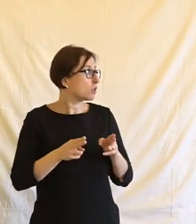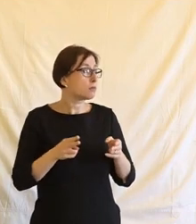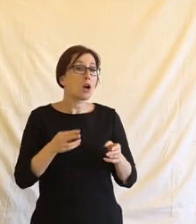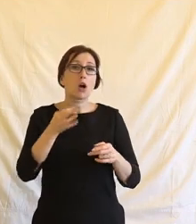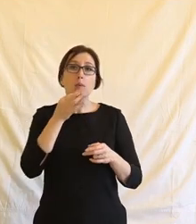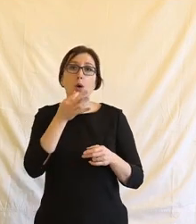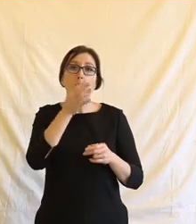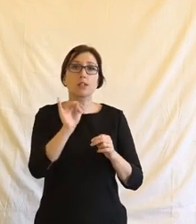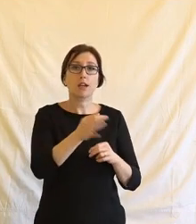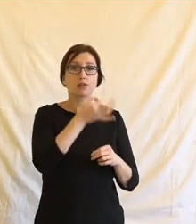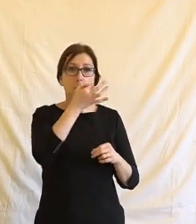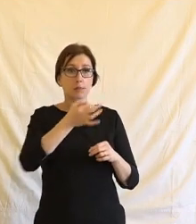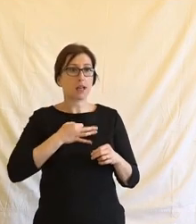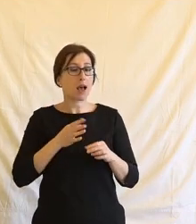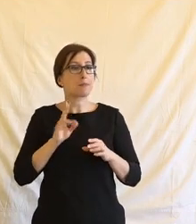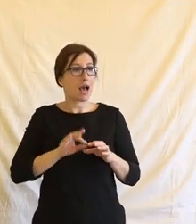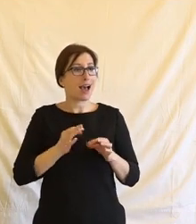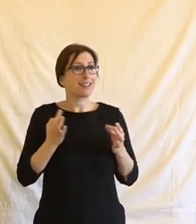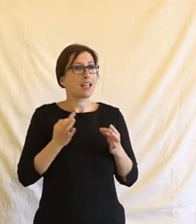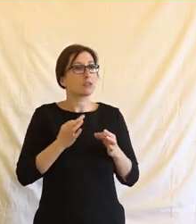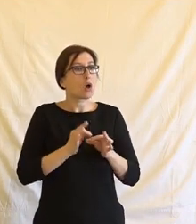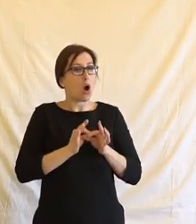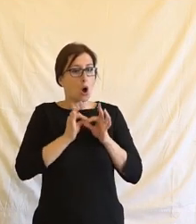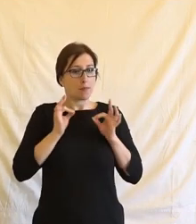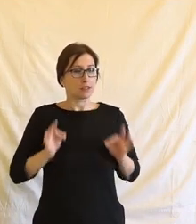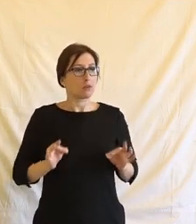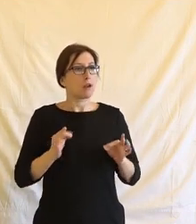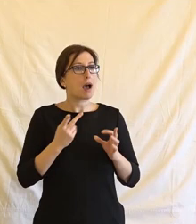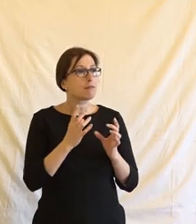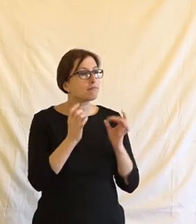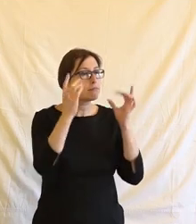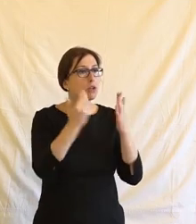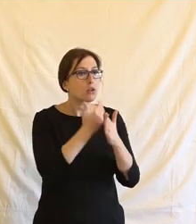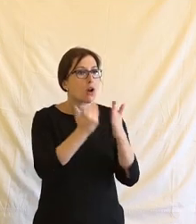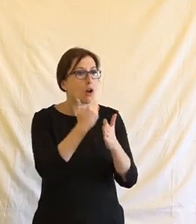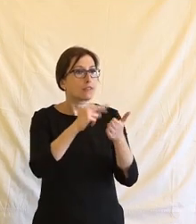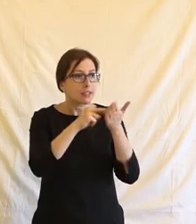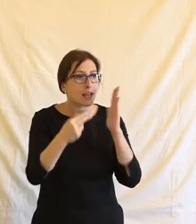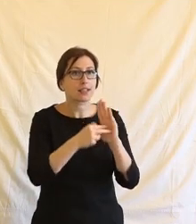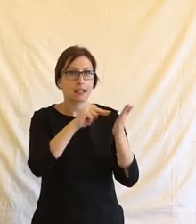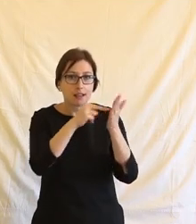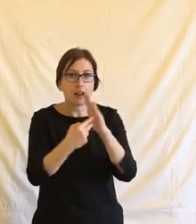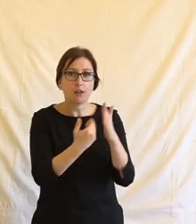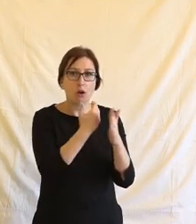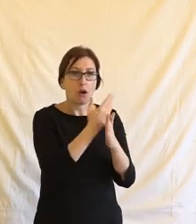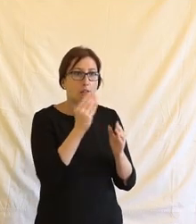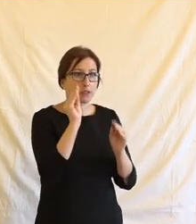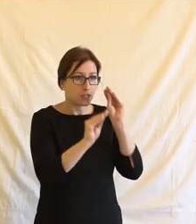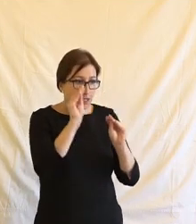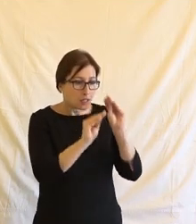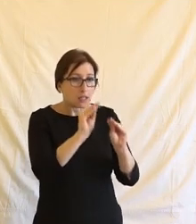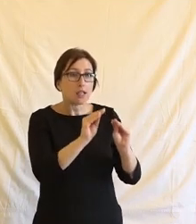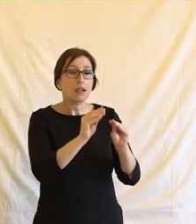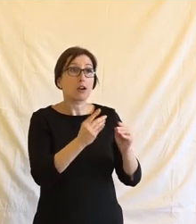vlastně pokud se ptáte na to, jestli omezujeme určitým způsobem možná tu inovativnost a konkurenceschopnost těch technologií, ta umělé